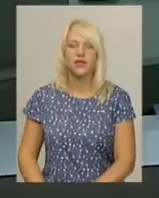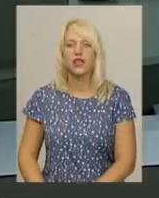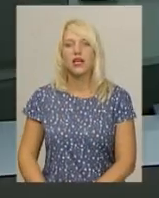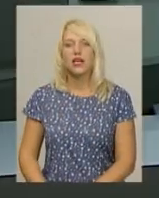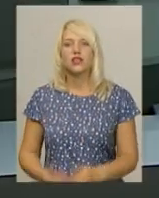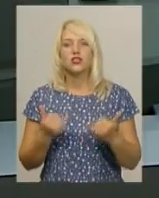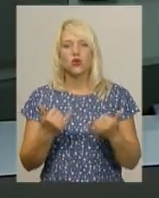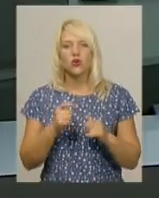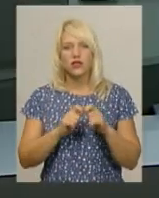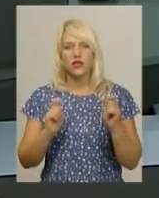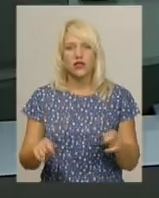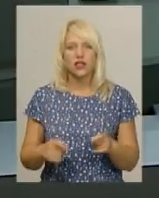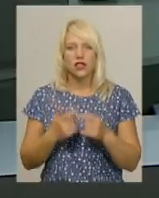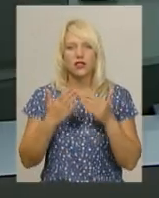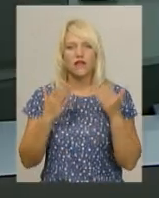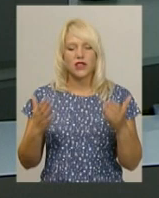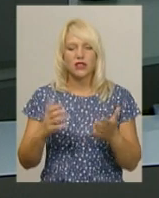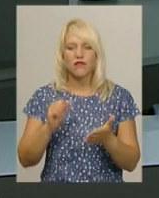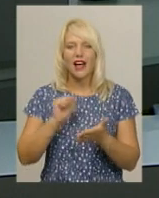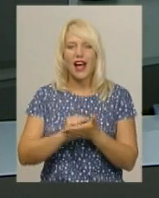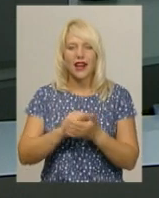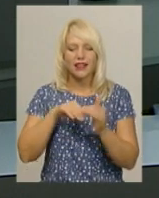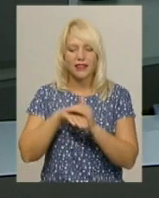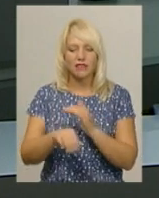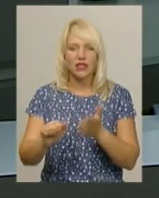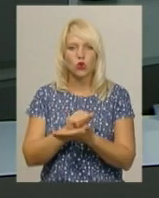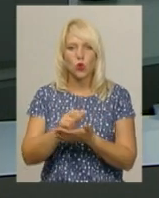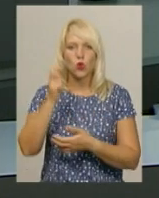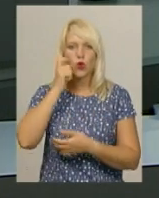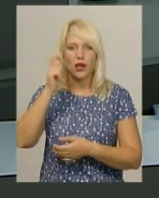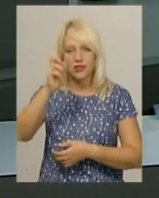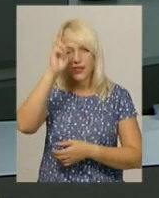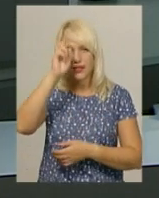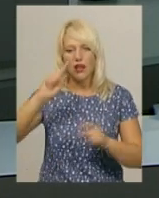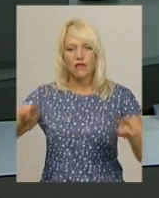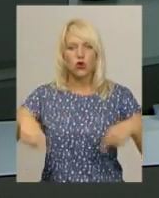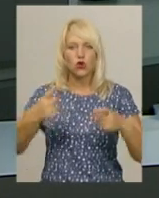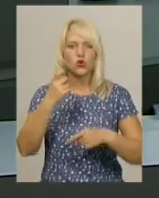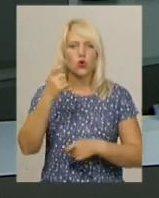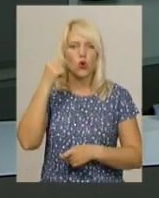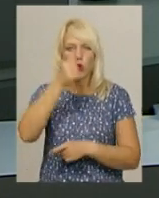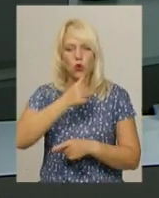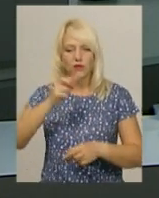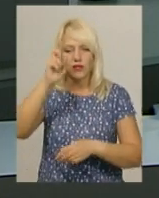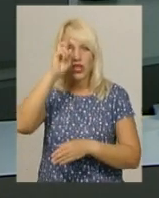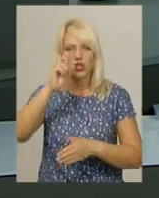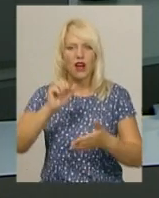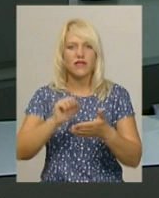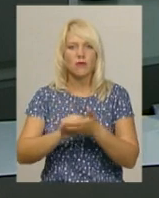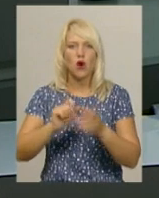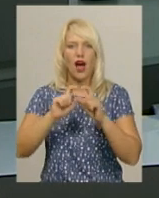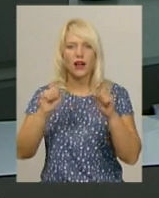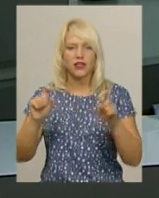Сьогодні відкрилася виставка архівних документів «Українська державність. Відродження 100 років» у Державному архіві Хмельницької області.